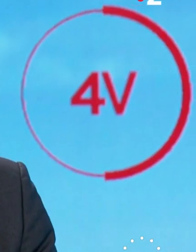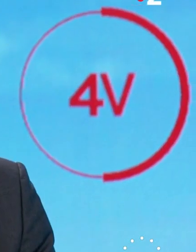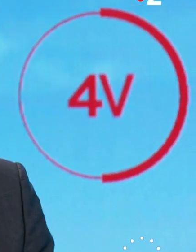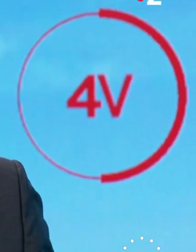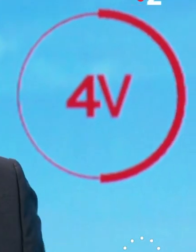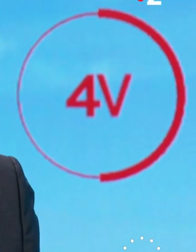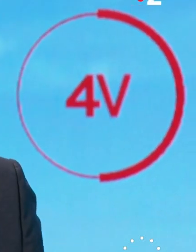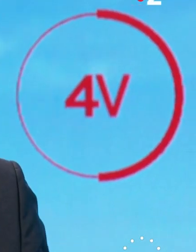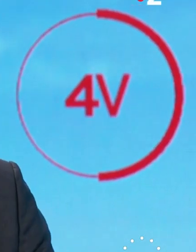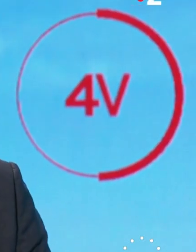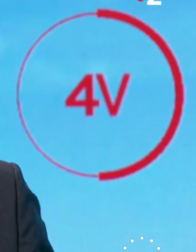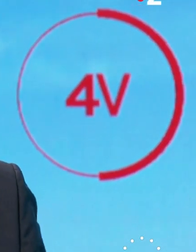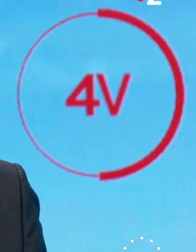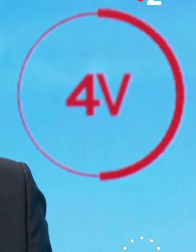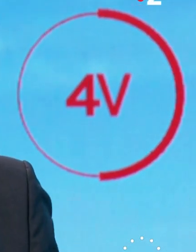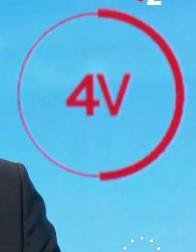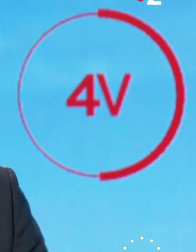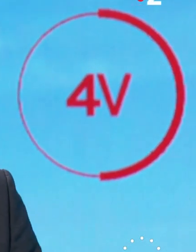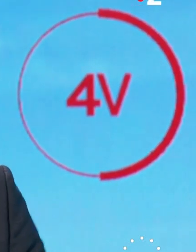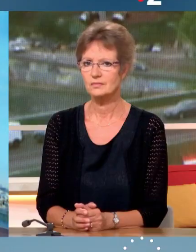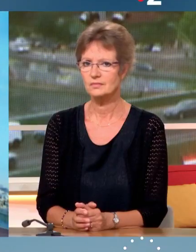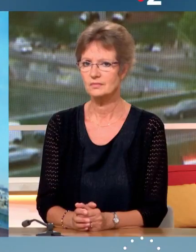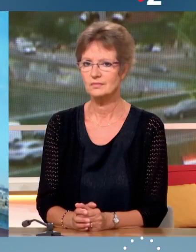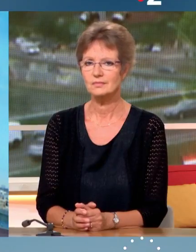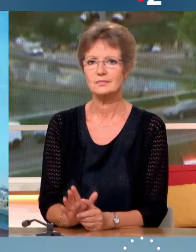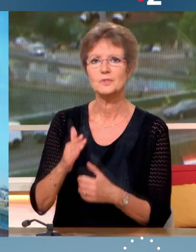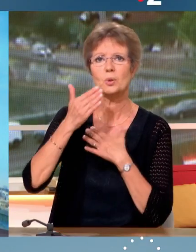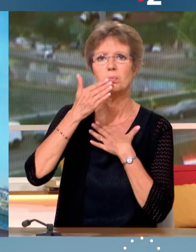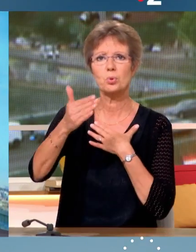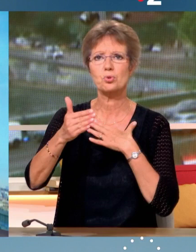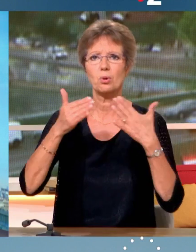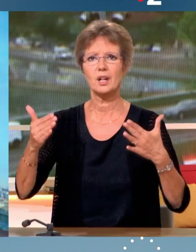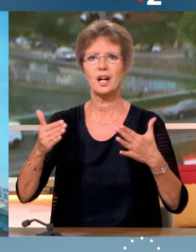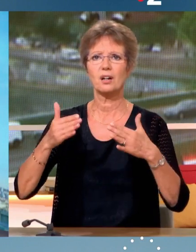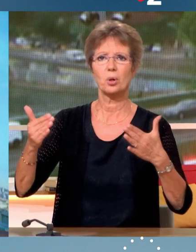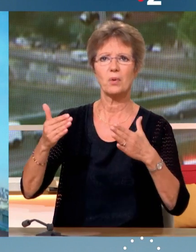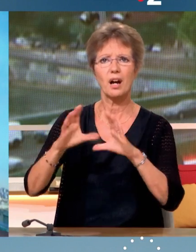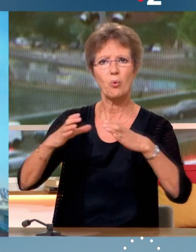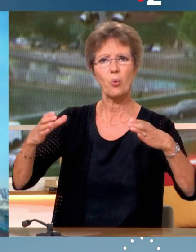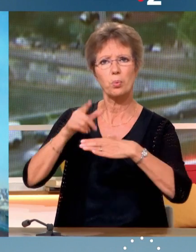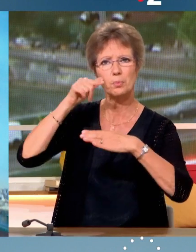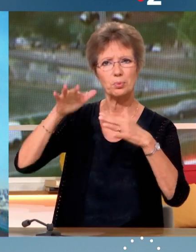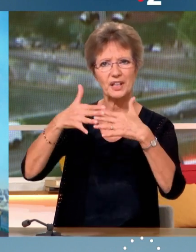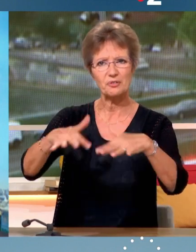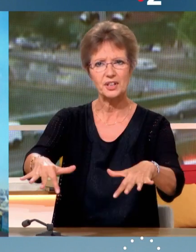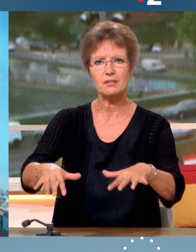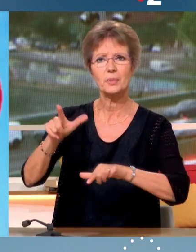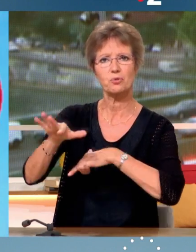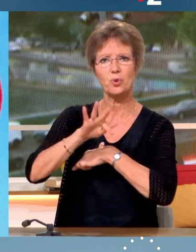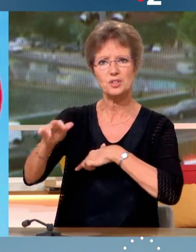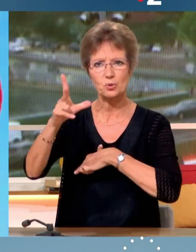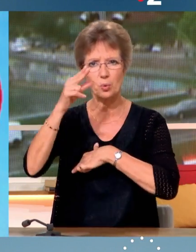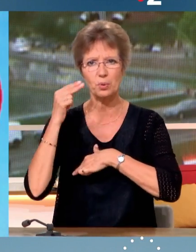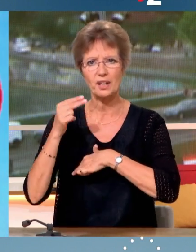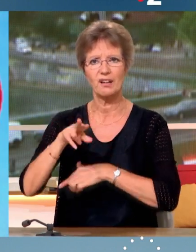Bonjour Thierry Mariani. Bonjour. C'est la fin du plafond de verre, c'est la fin du Front Républicain. Les Français ont compris tout simplement que le Rassemblement National était